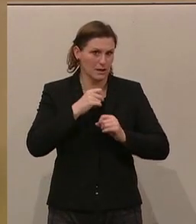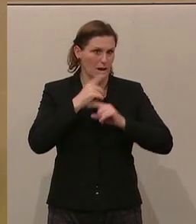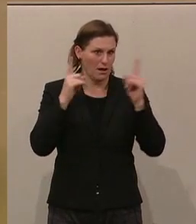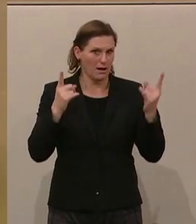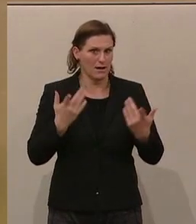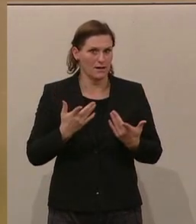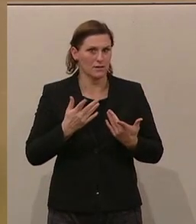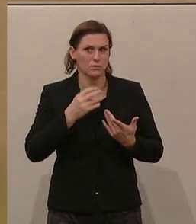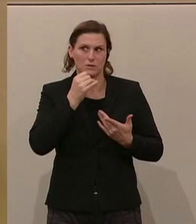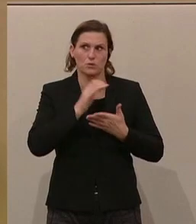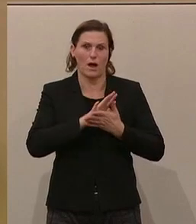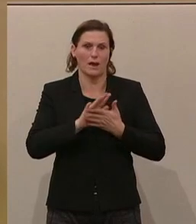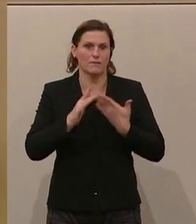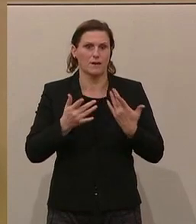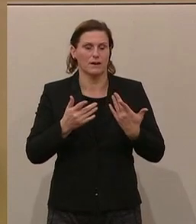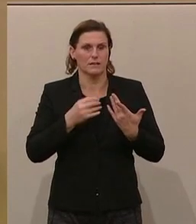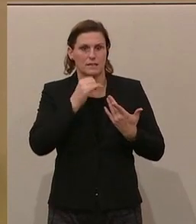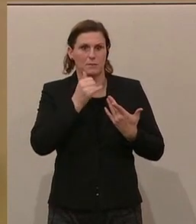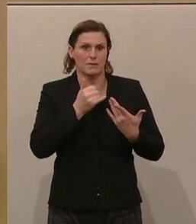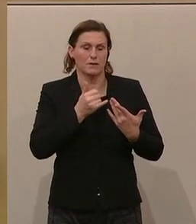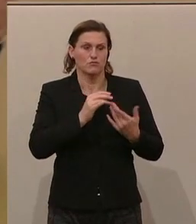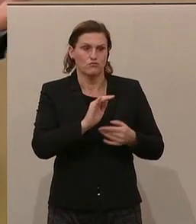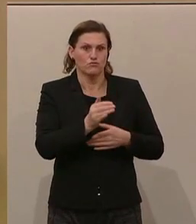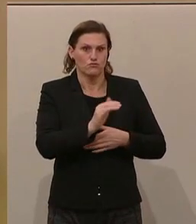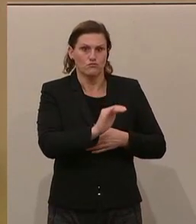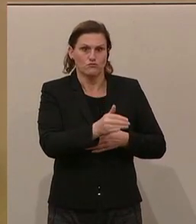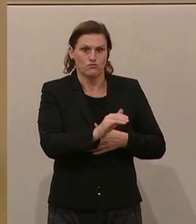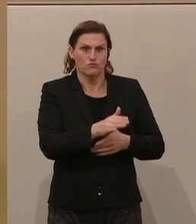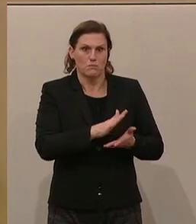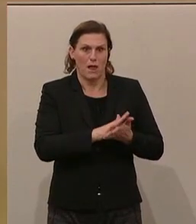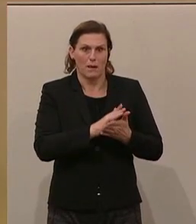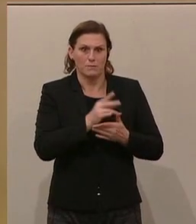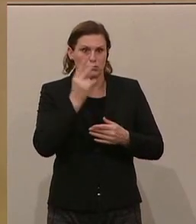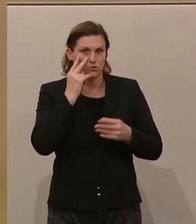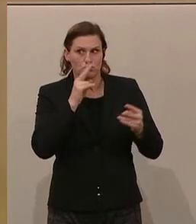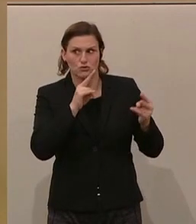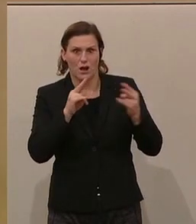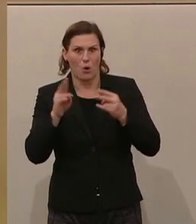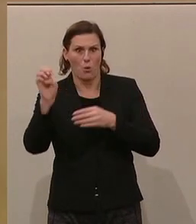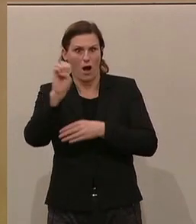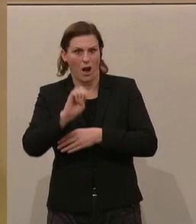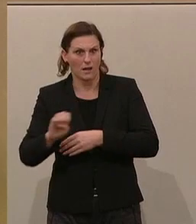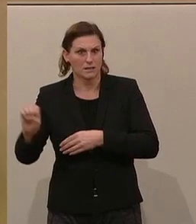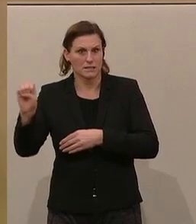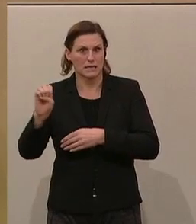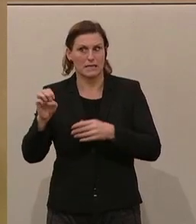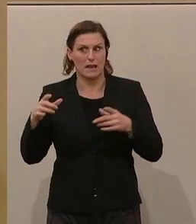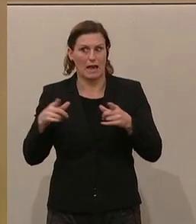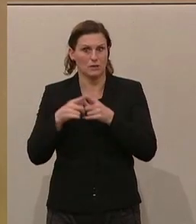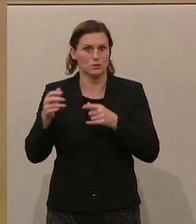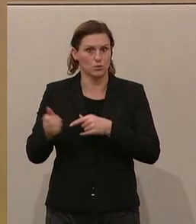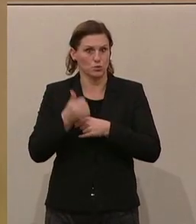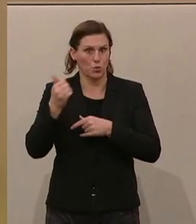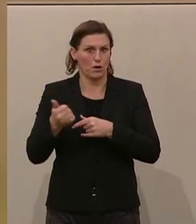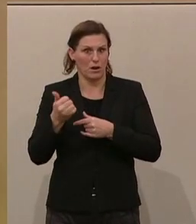eine, sage ich einmal, spartanische Schule einführen werden, oder um nach Asien zu blicken, wo ja die Leistungen der Schüler zwar sehr gut sind, aber wo das sicher kein